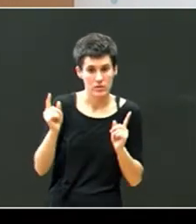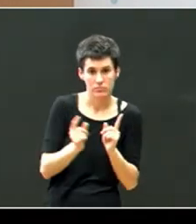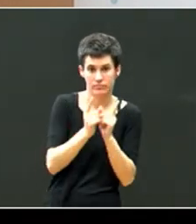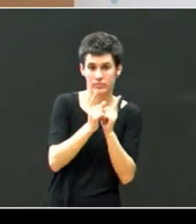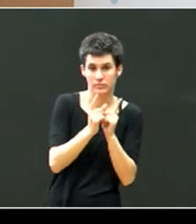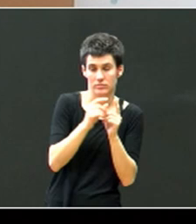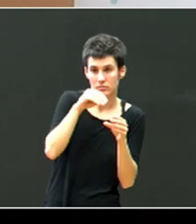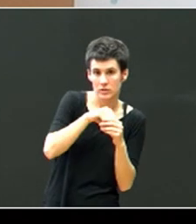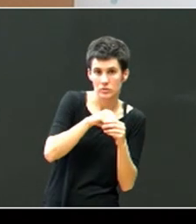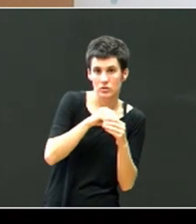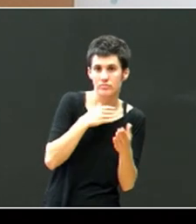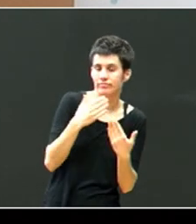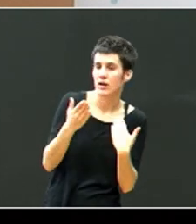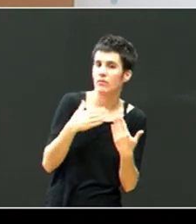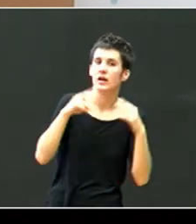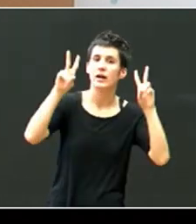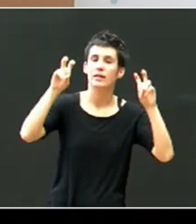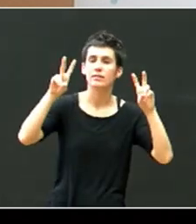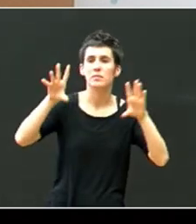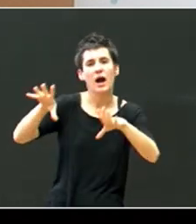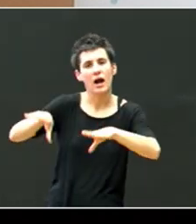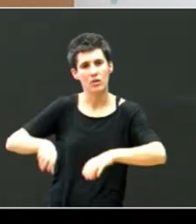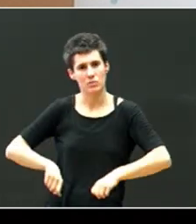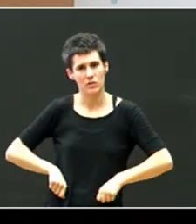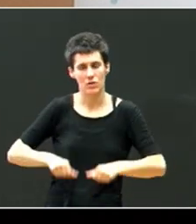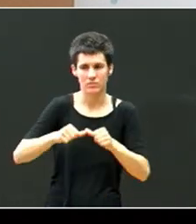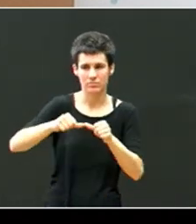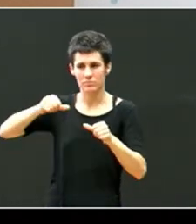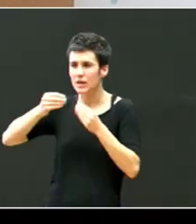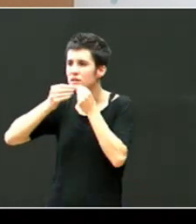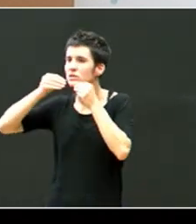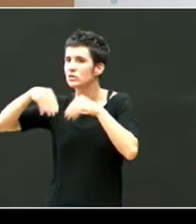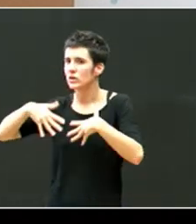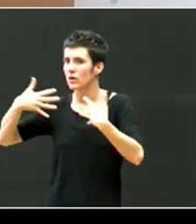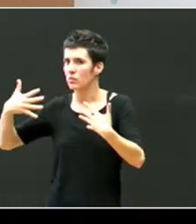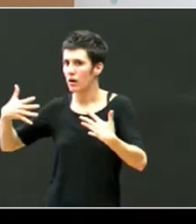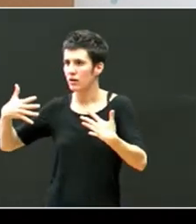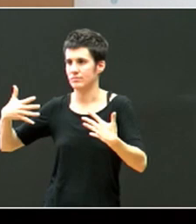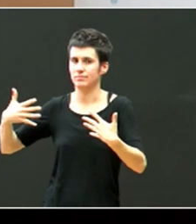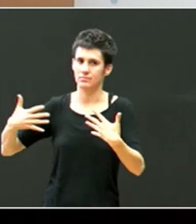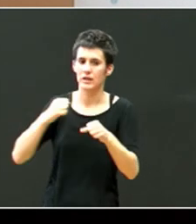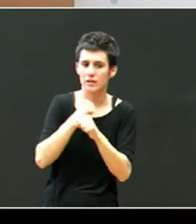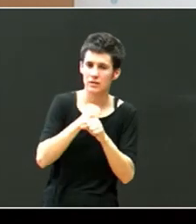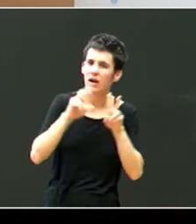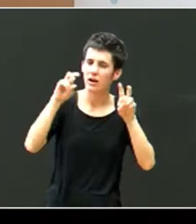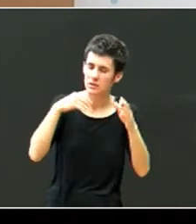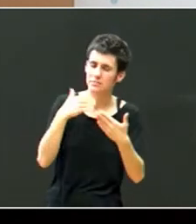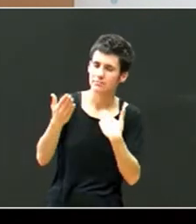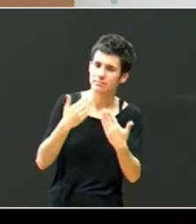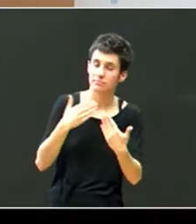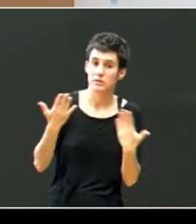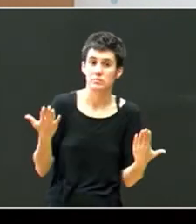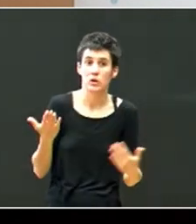bere adozioaren kondizioa, bere historia vital lantzia. Baina eskolak, zer